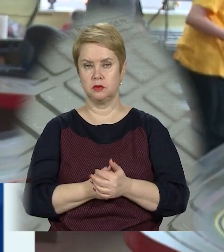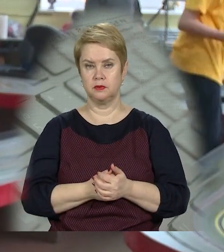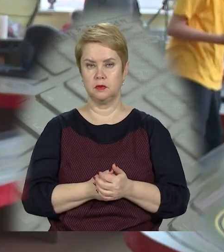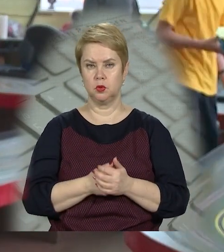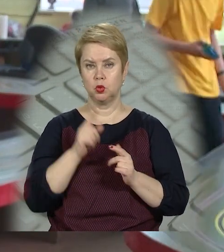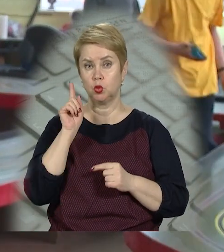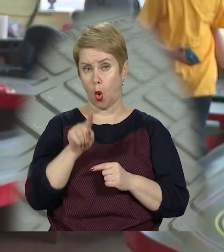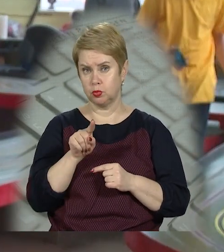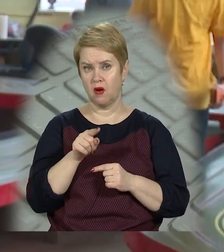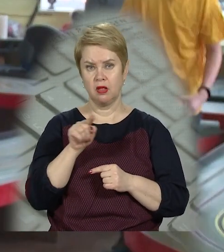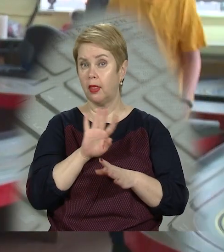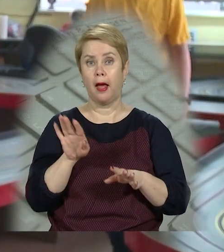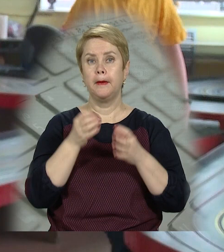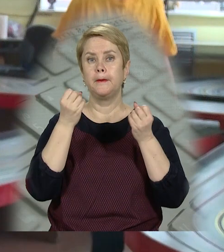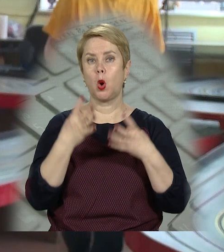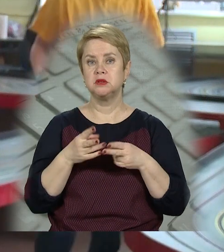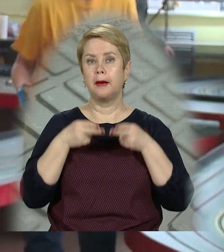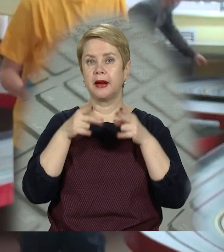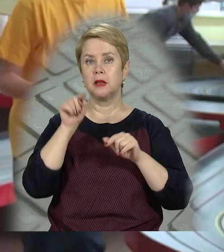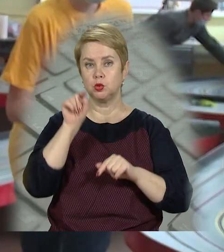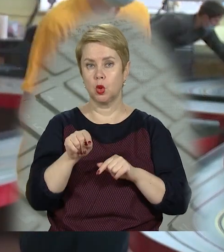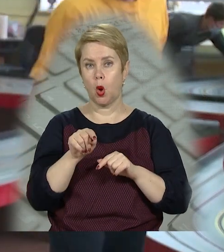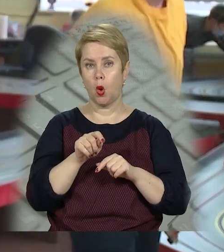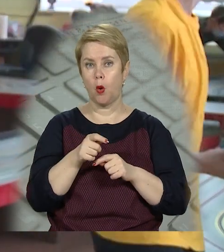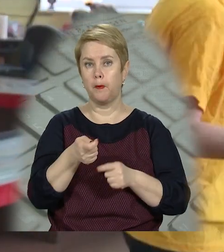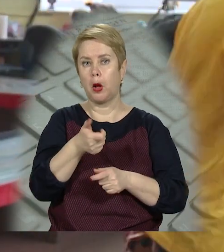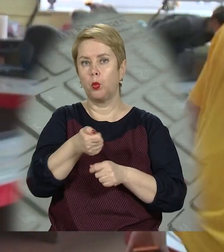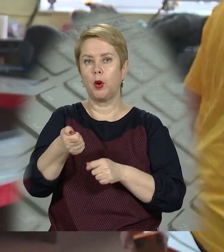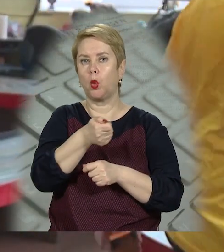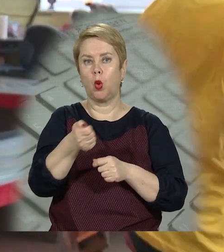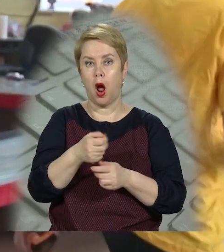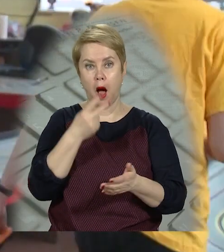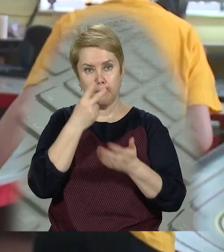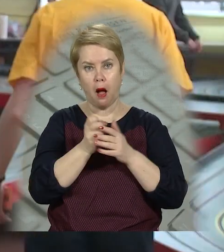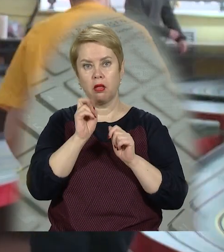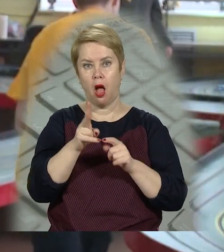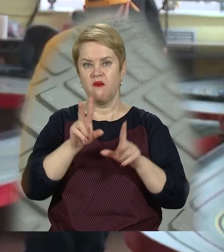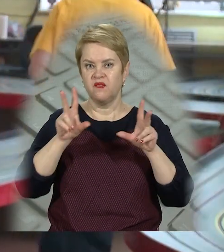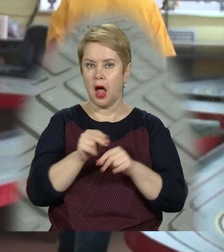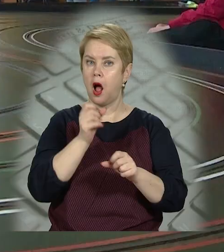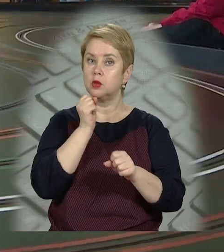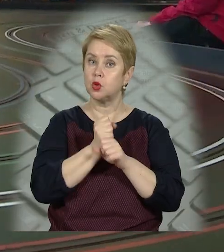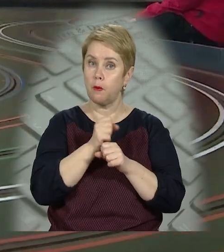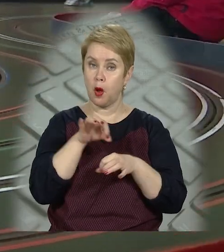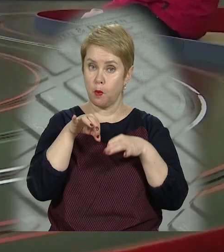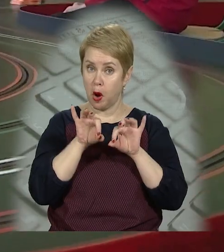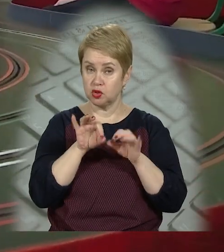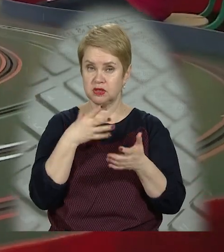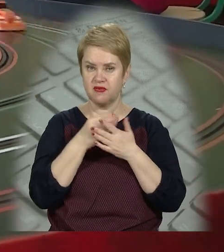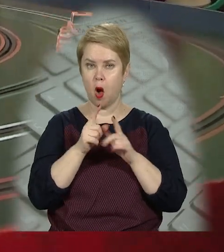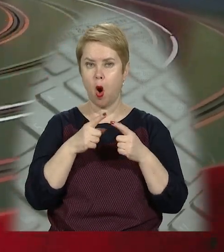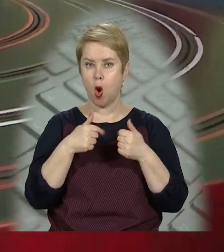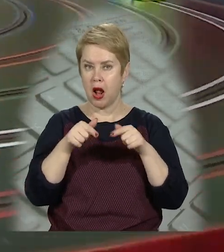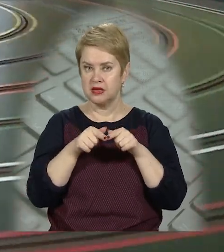Тобто вони не просто приїхали сюди покерувати пультом, але й показати, як вони вдало зробили машинку. За словами